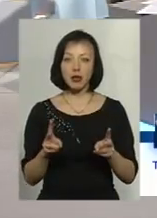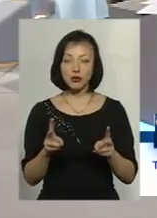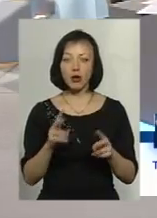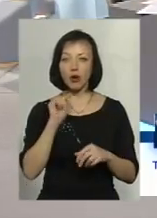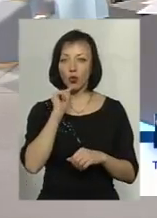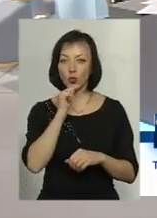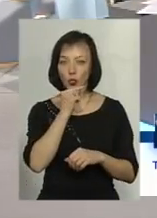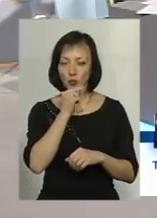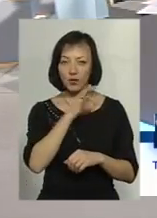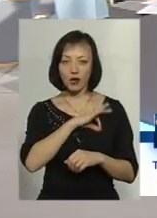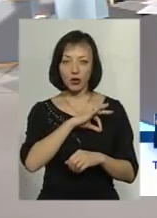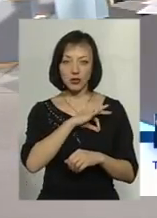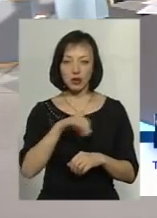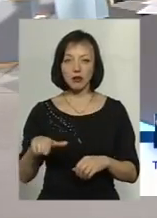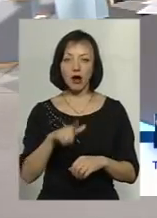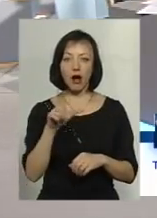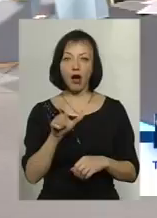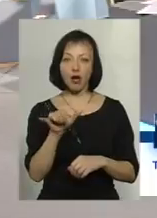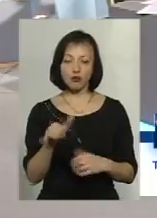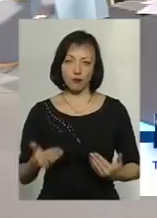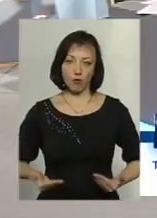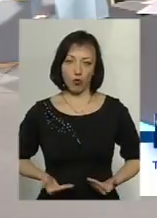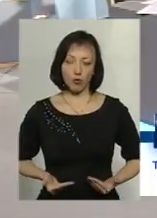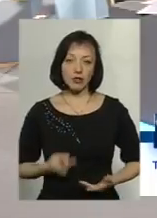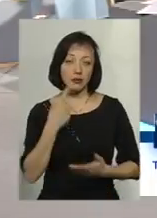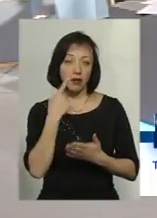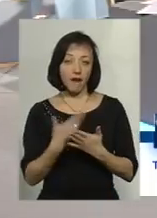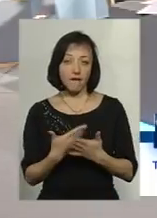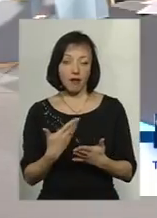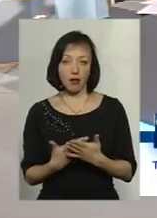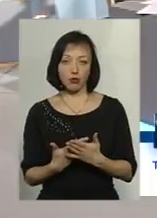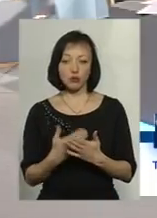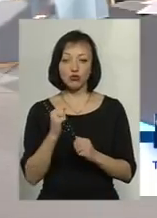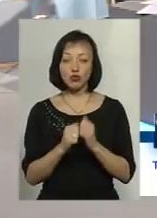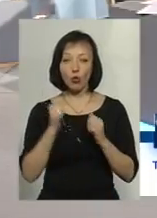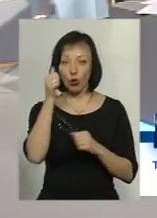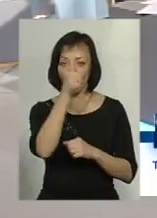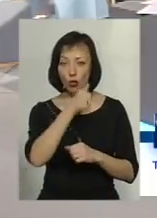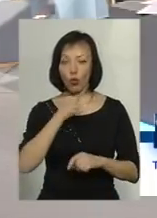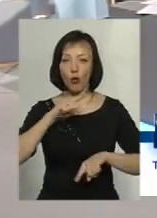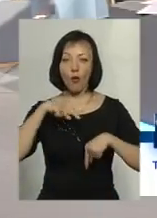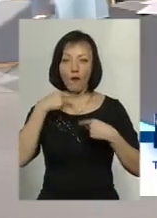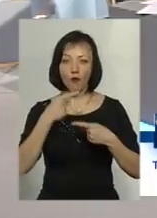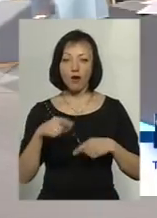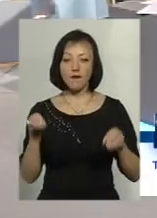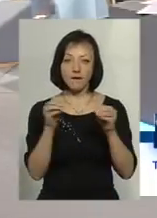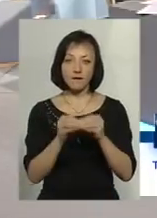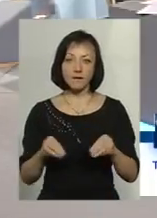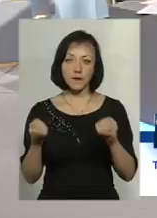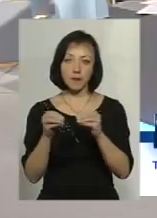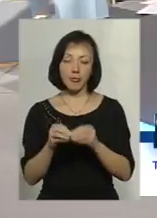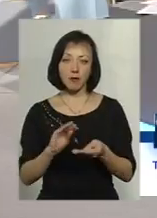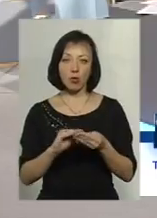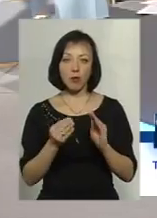економного використання газу в побуті. Здавалося б, з року в рік ми говоримо про одні ті самі